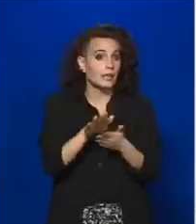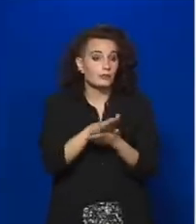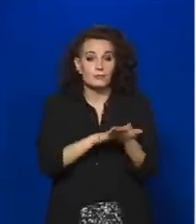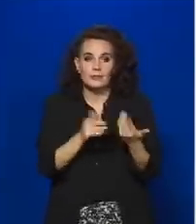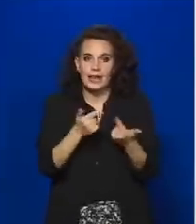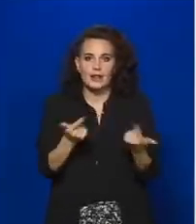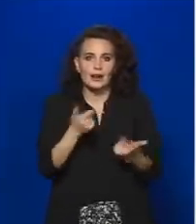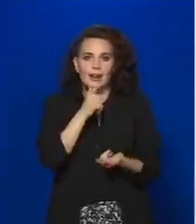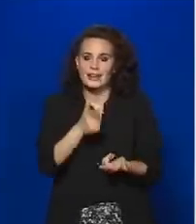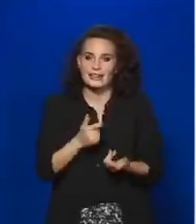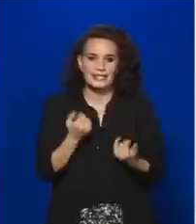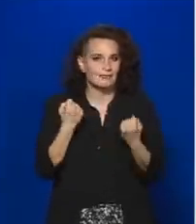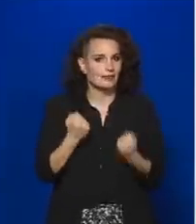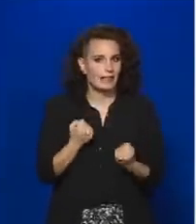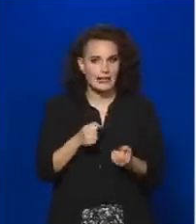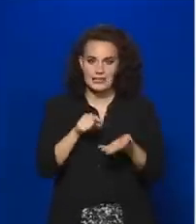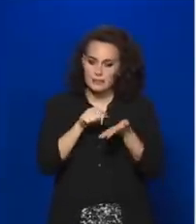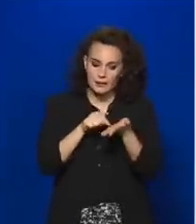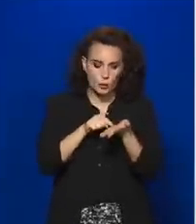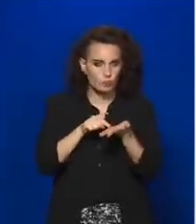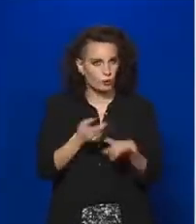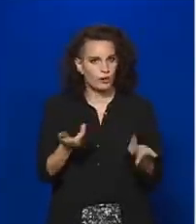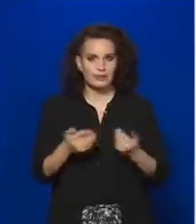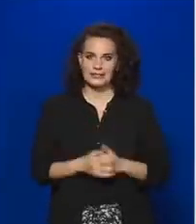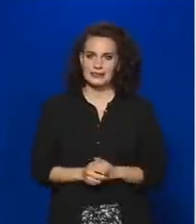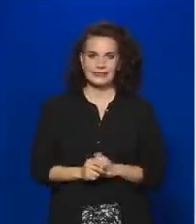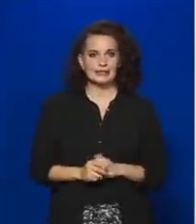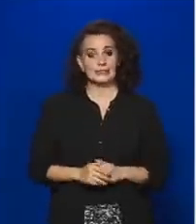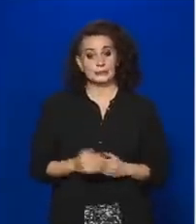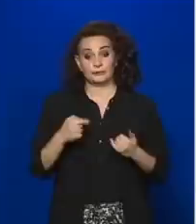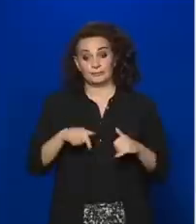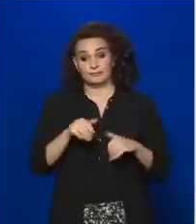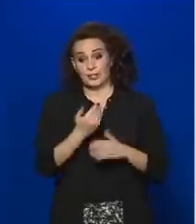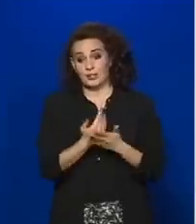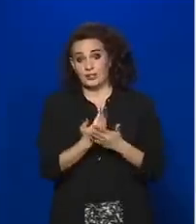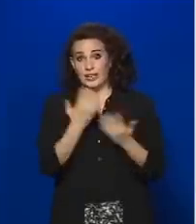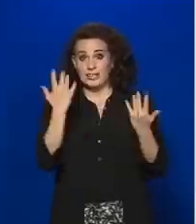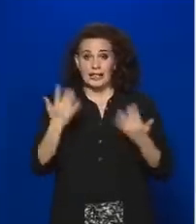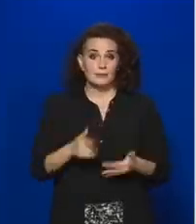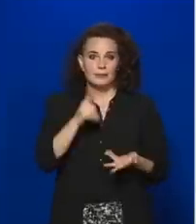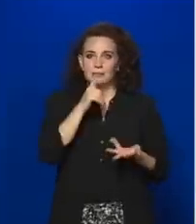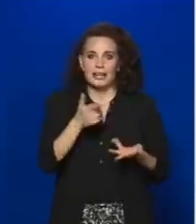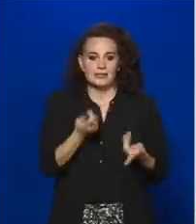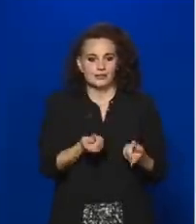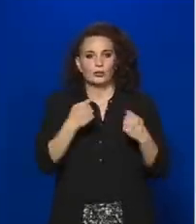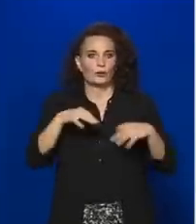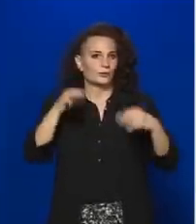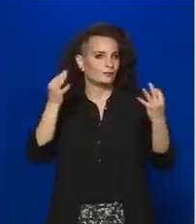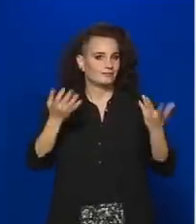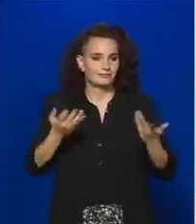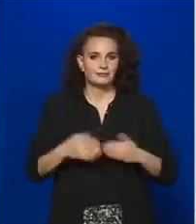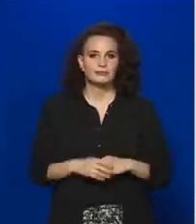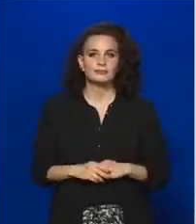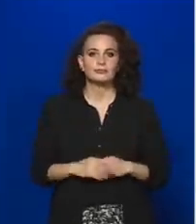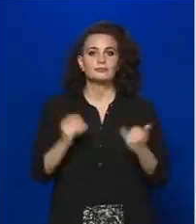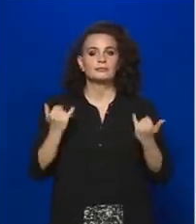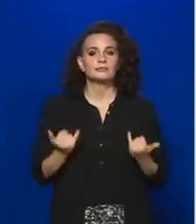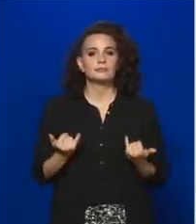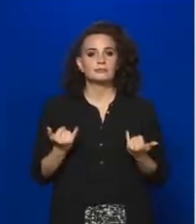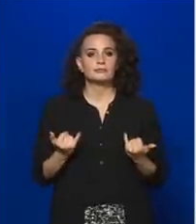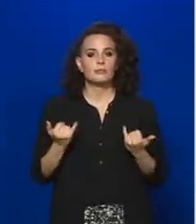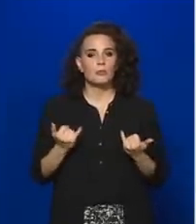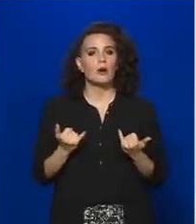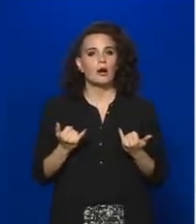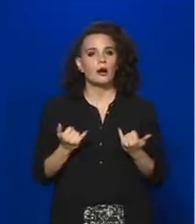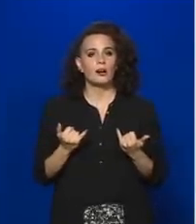megjósolni. Ez hügg attól, hogy az idei gazdasági eredmény az összességében mi lesz. Ma kellően széles